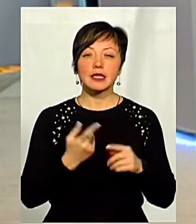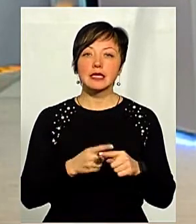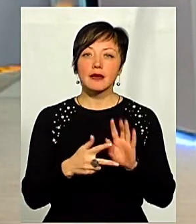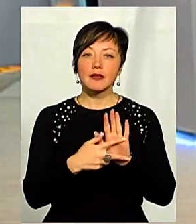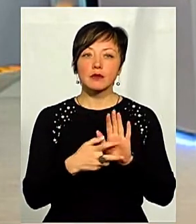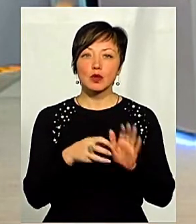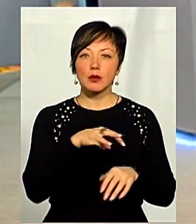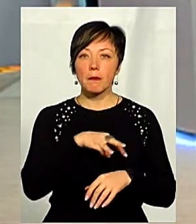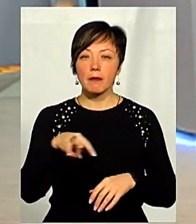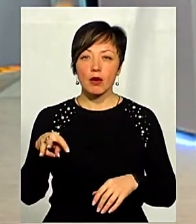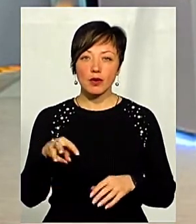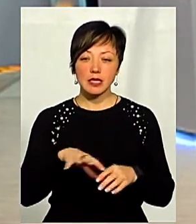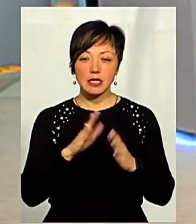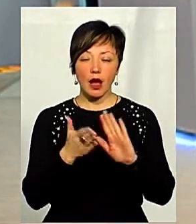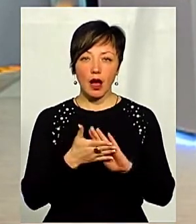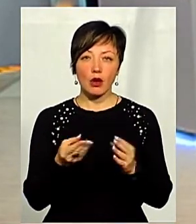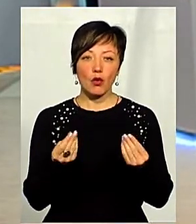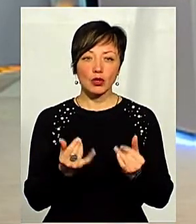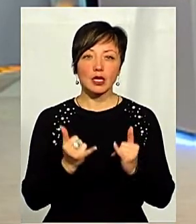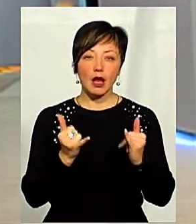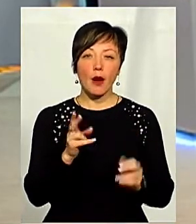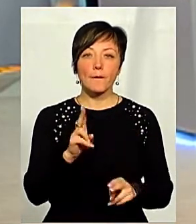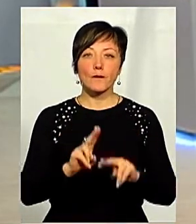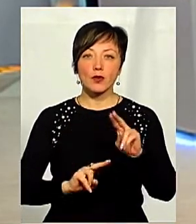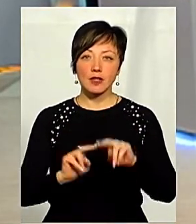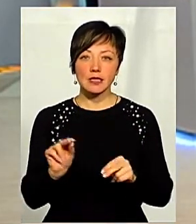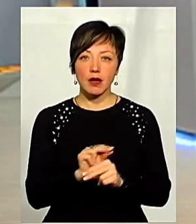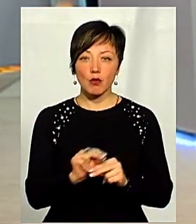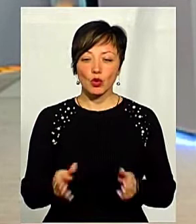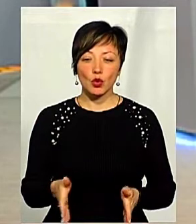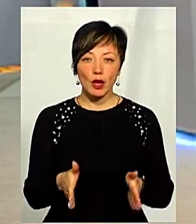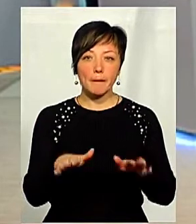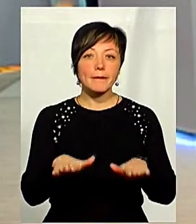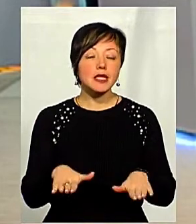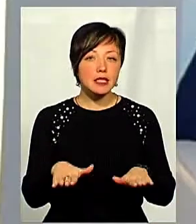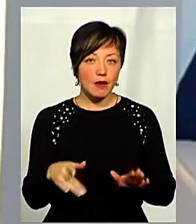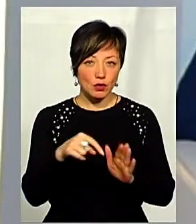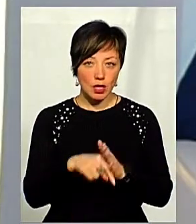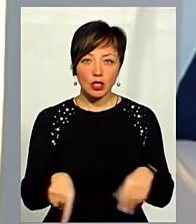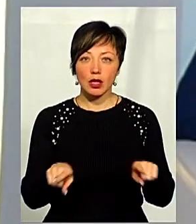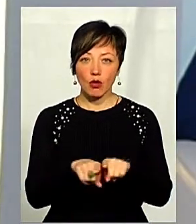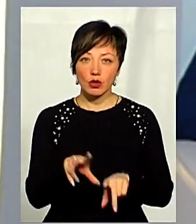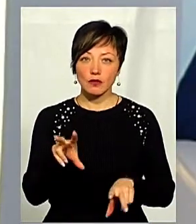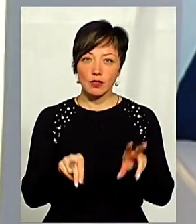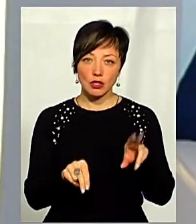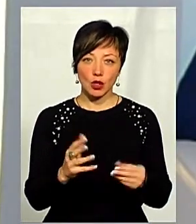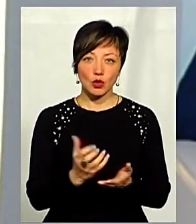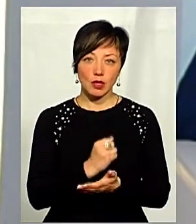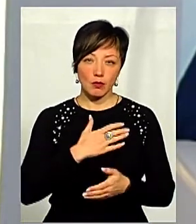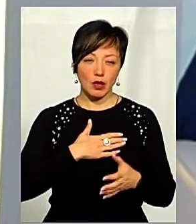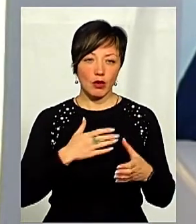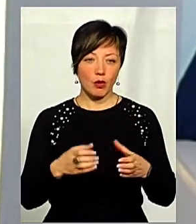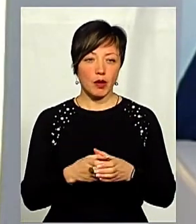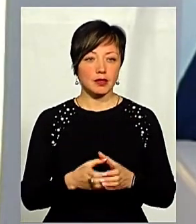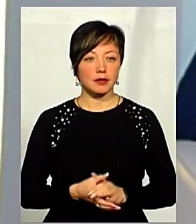це майже 800 мільйонів загальних коштів для будівництва і ремонту доріг місцевого значення. І це також я вважаю досягненням саме моєї